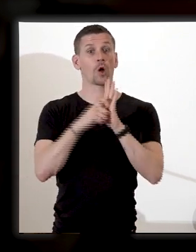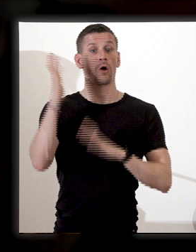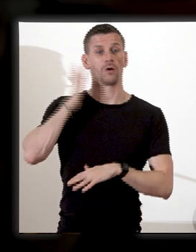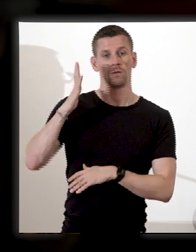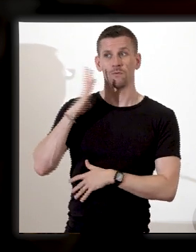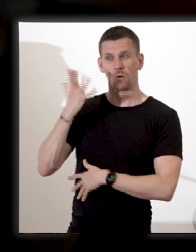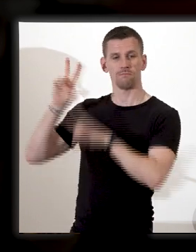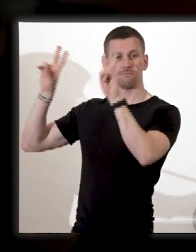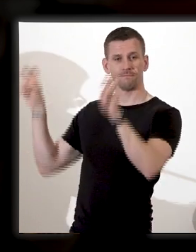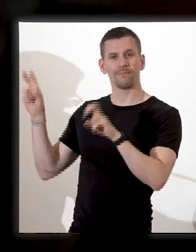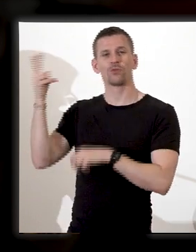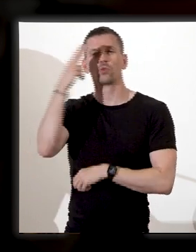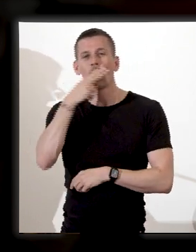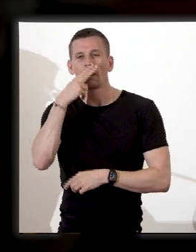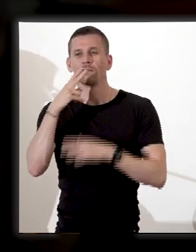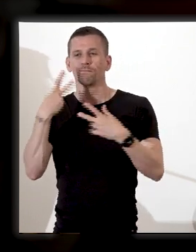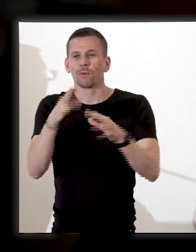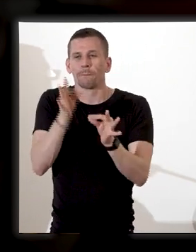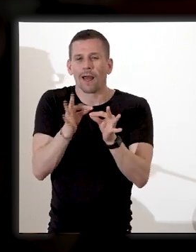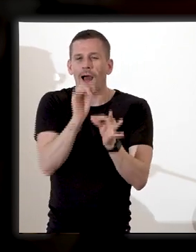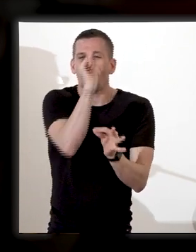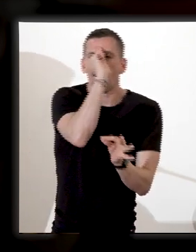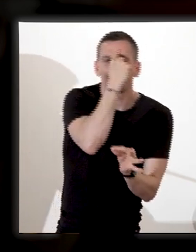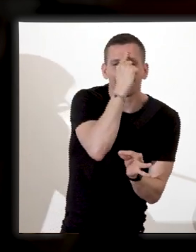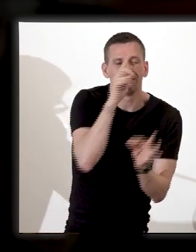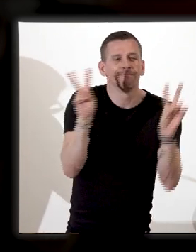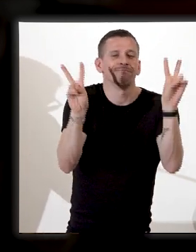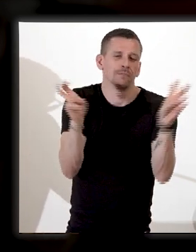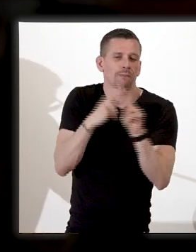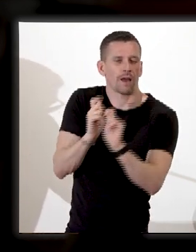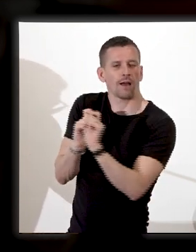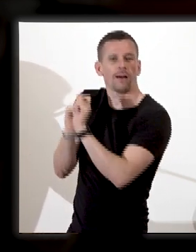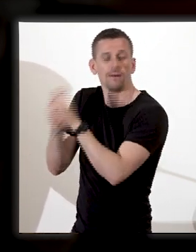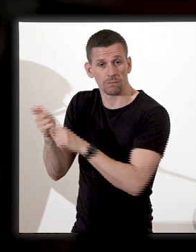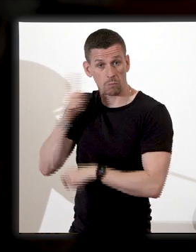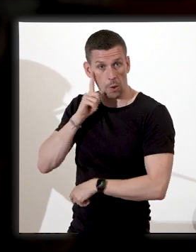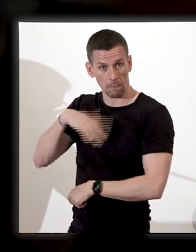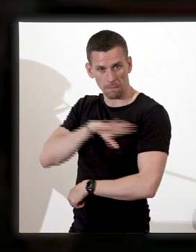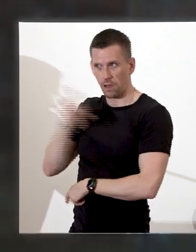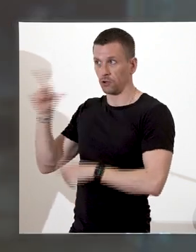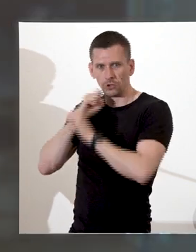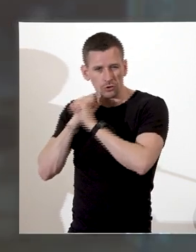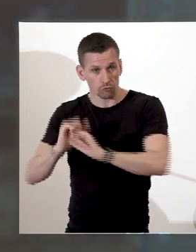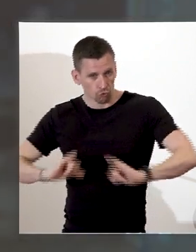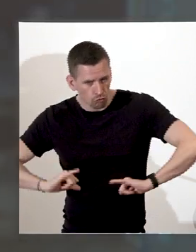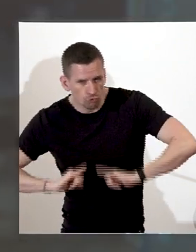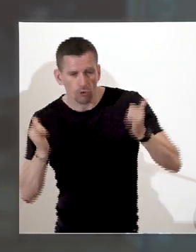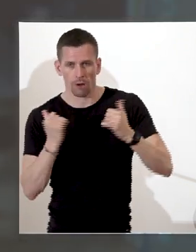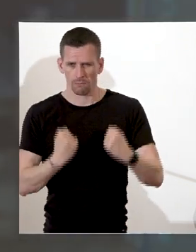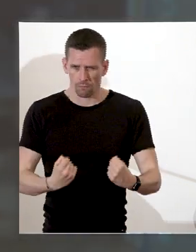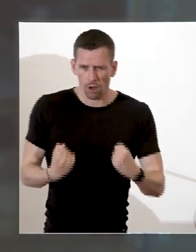des captifs qui se vendent au meilleur prix en raison de leur physique robuste et de leur jeunesse. Le personnage